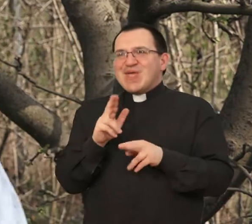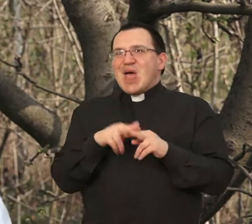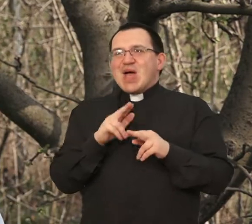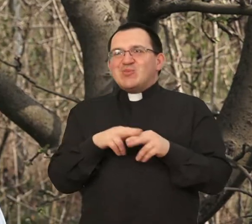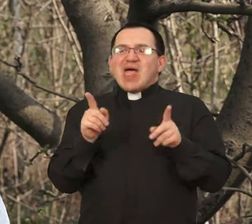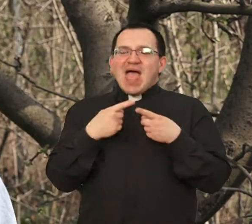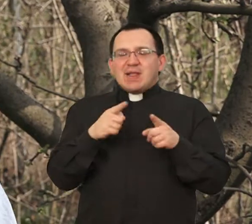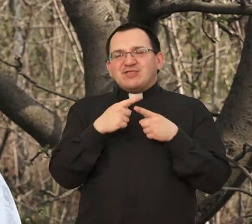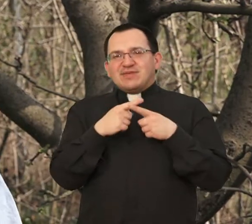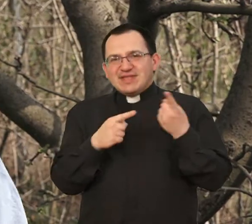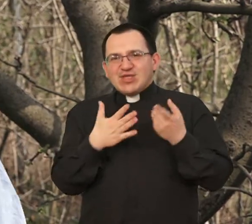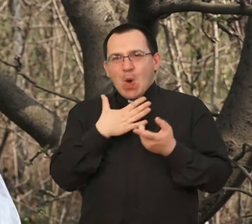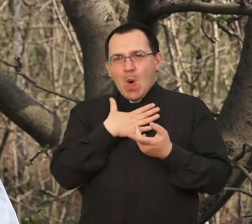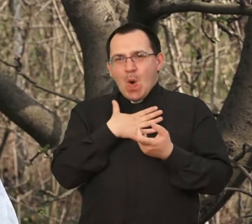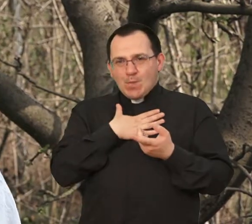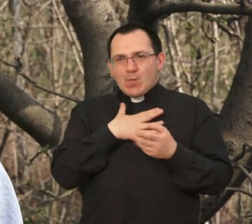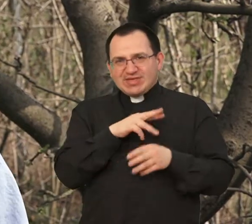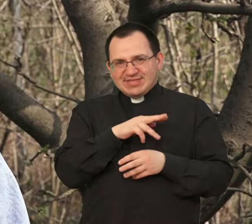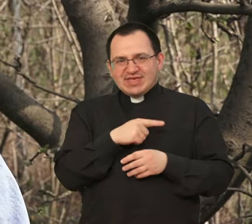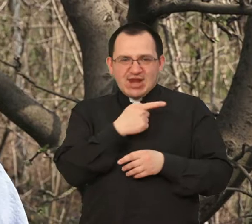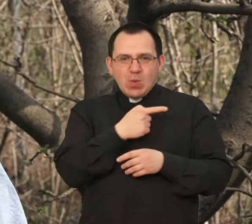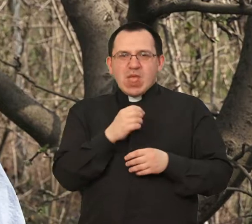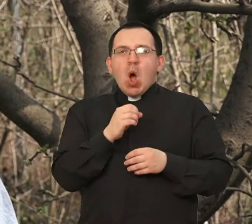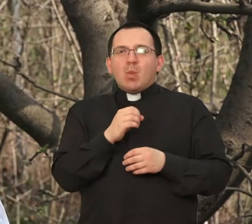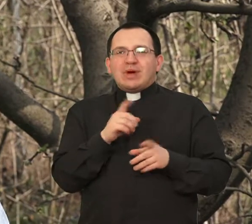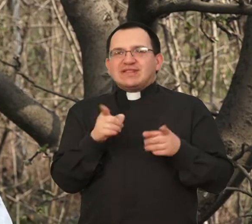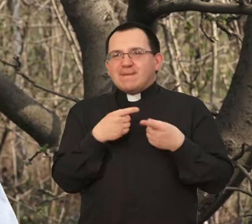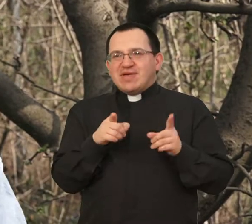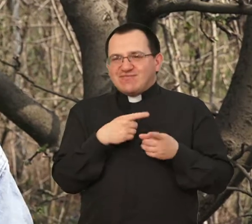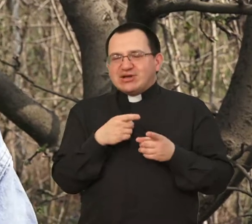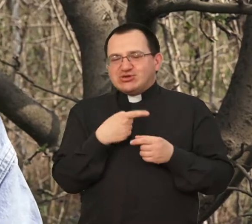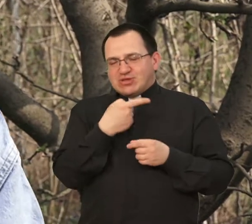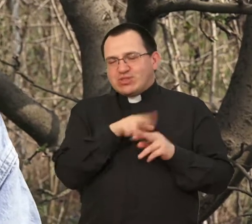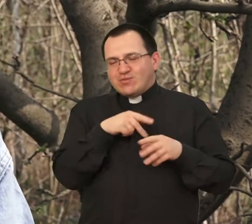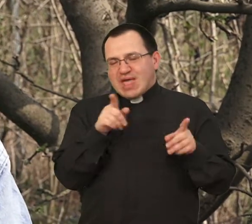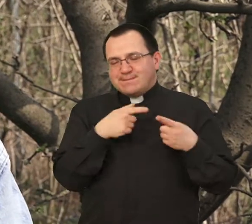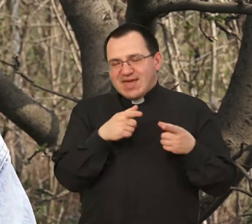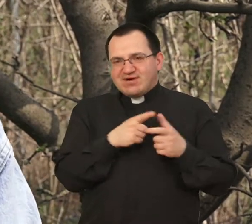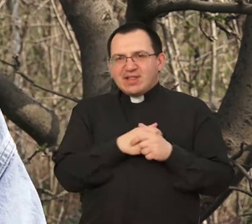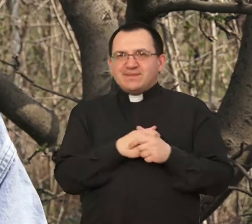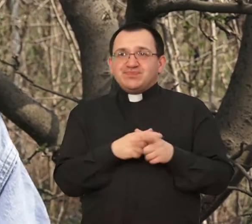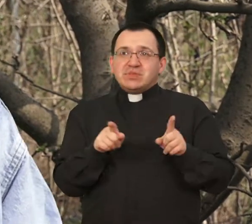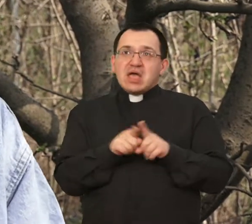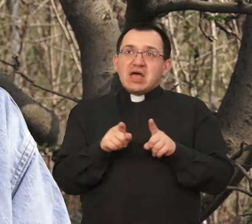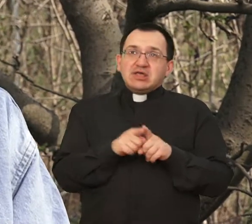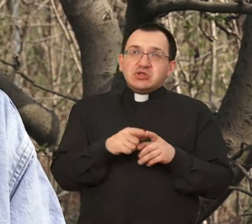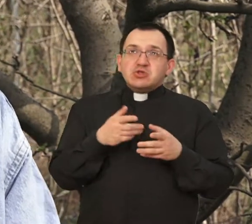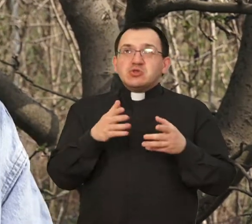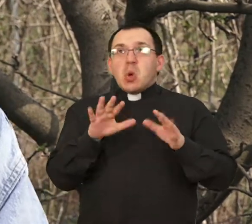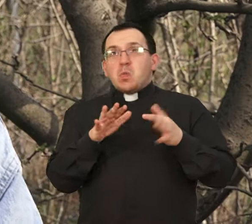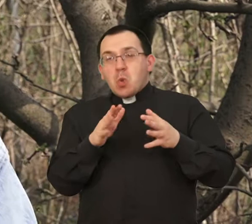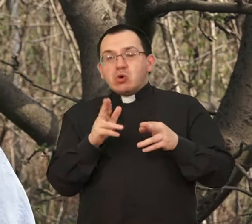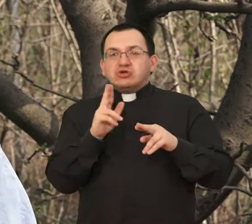glazbeni dio. Moja sestra je operna pjevačica, tako da će ona pjevati. Možda, još ne znamo, ali